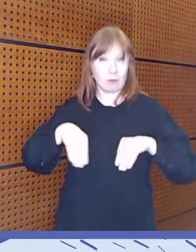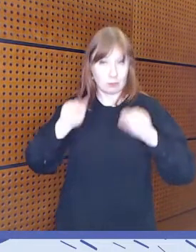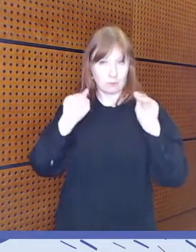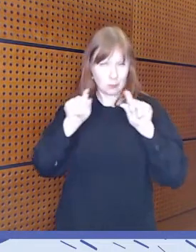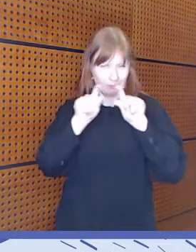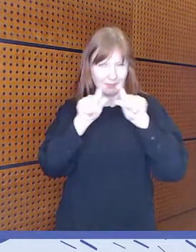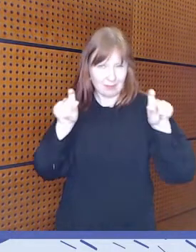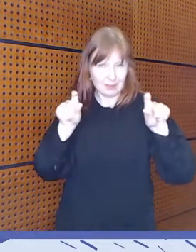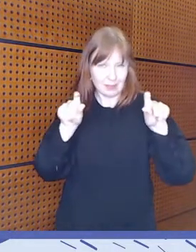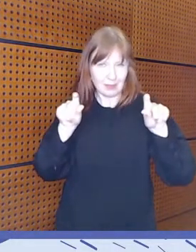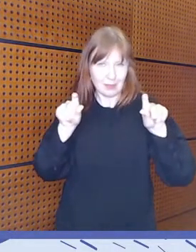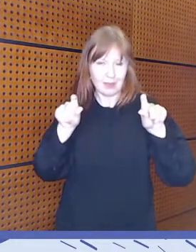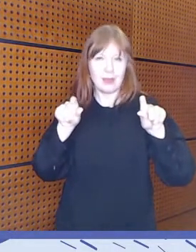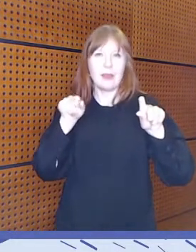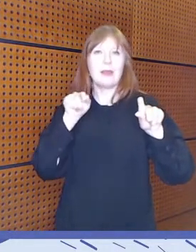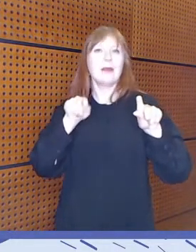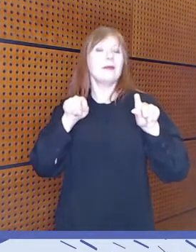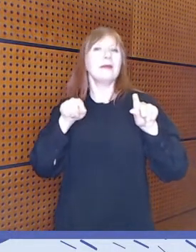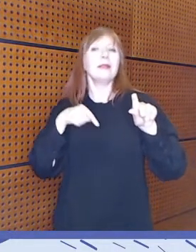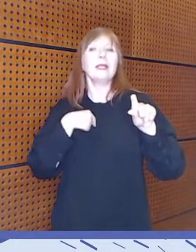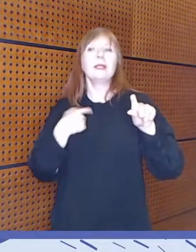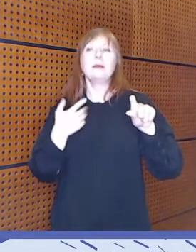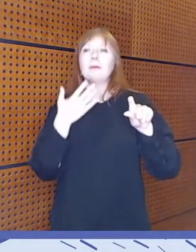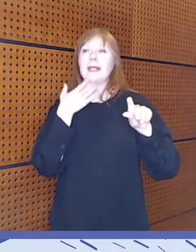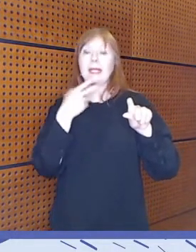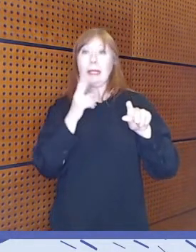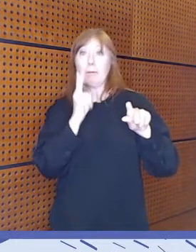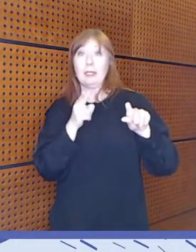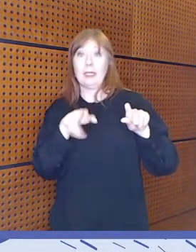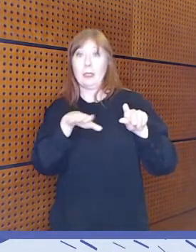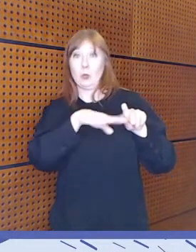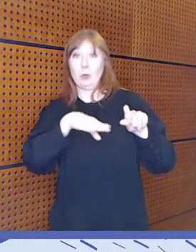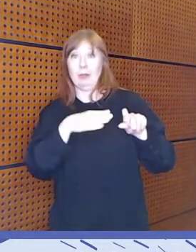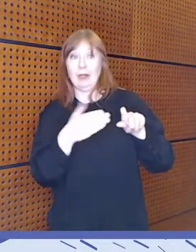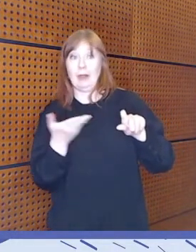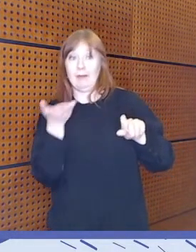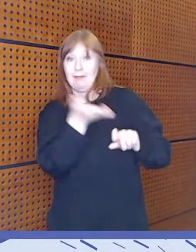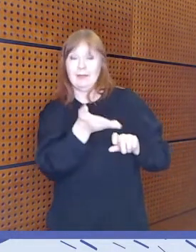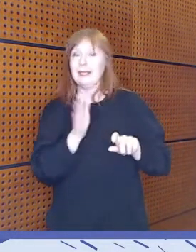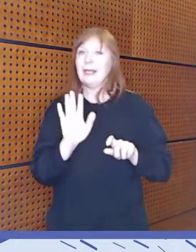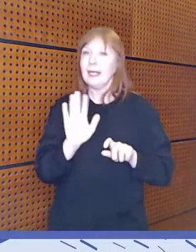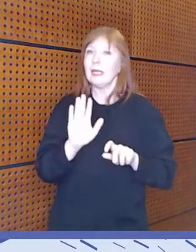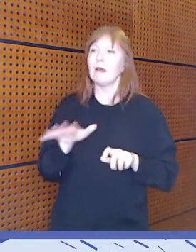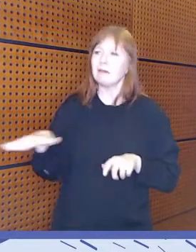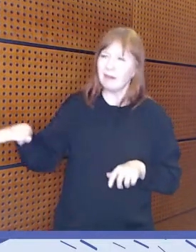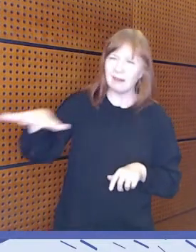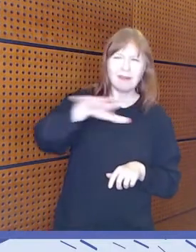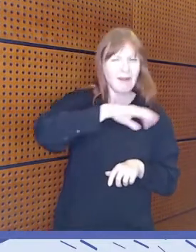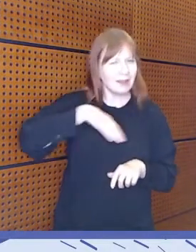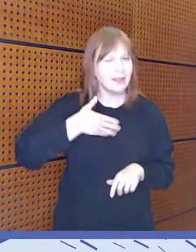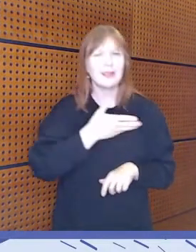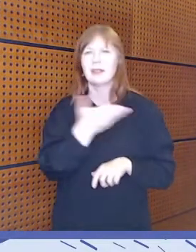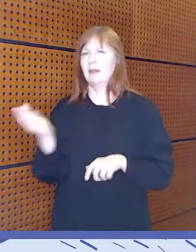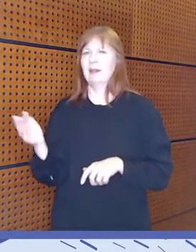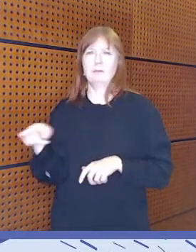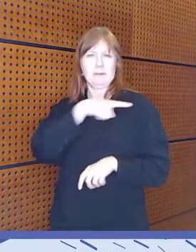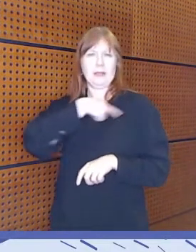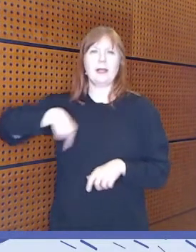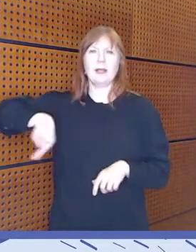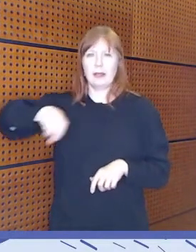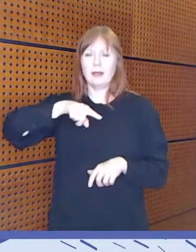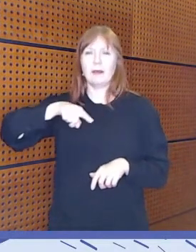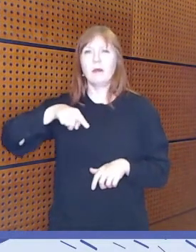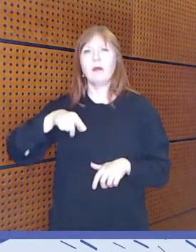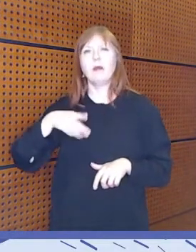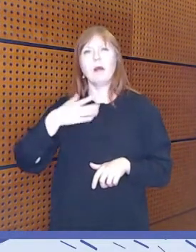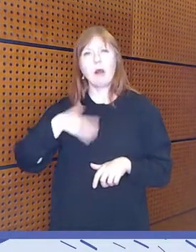minä en kohdistakaan tätä yhtään kenellekään tietylle tyypille, vaan se on kaikille meille. Eli minä